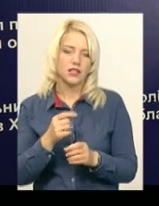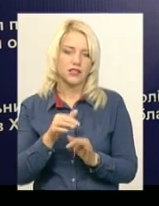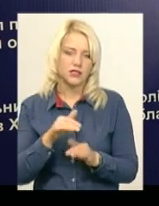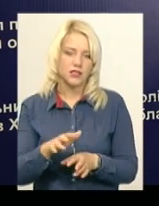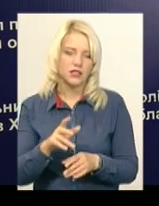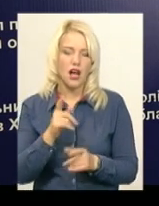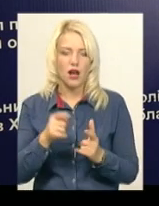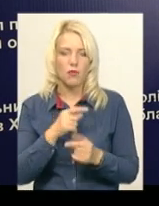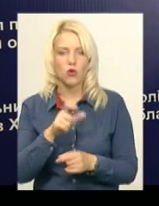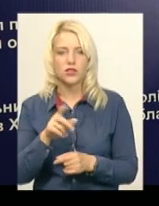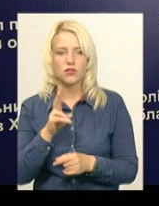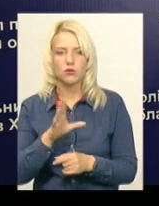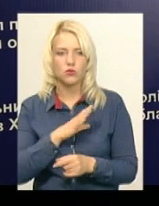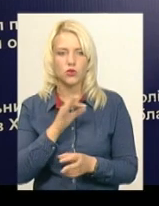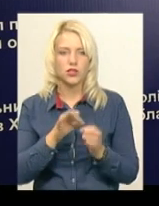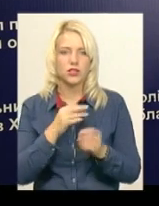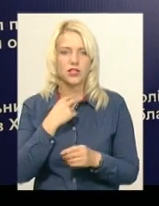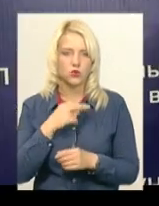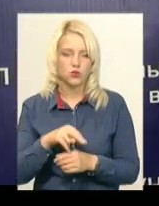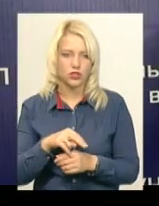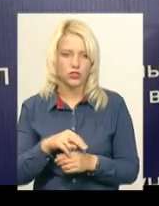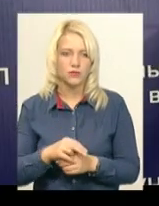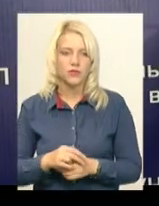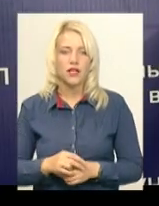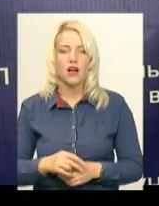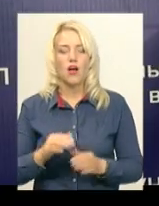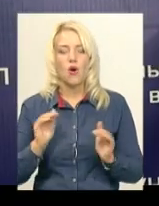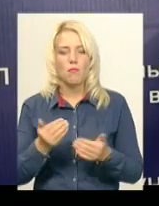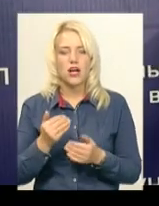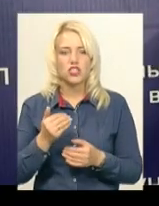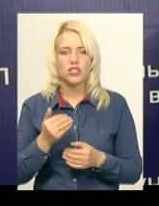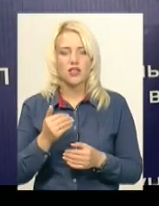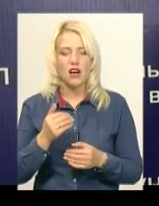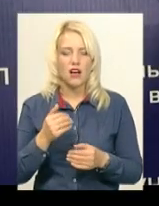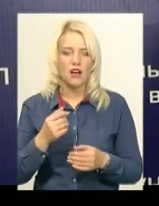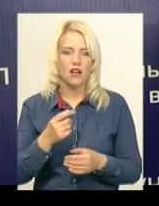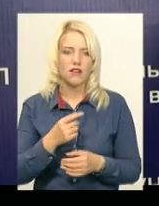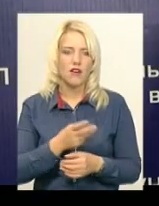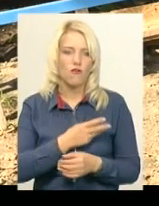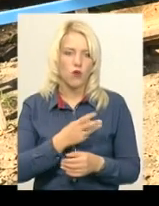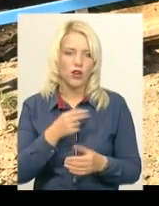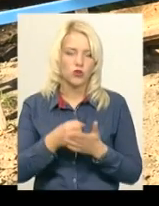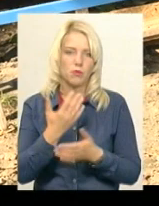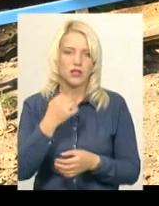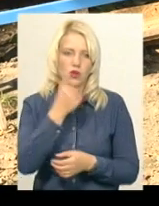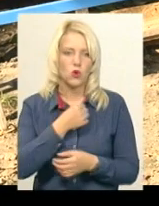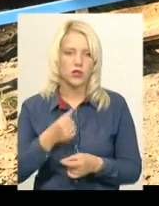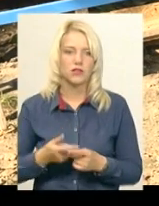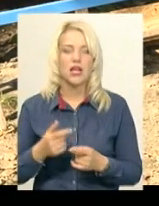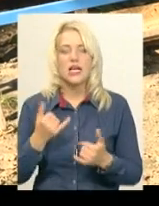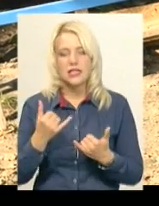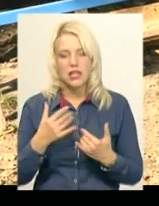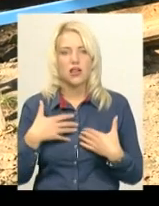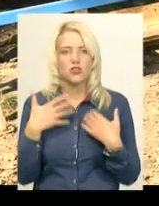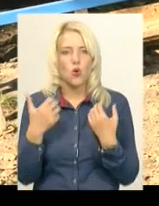раніше були засуджені за даного виду кримінальні правопорушення. Обмеження волі до п'яти років або ж позбавлення волі на той самий строк. Зараз леки удужують,